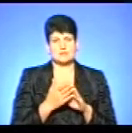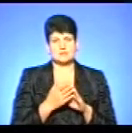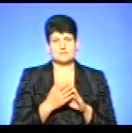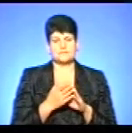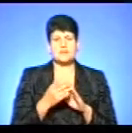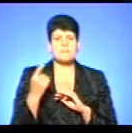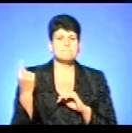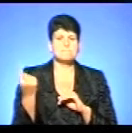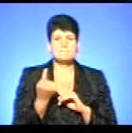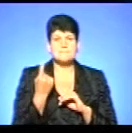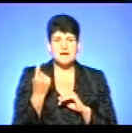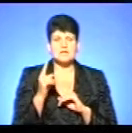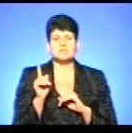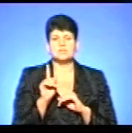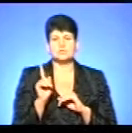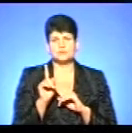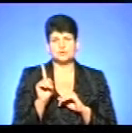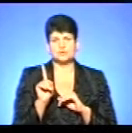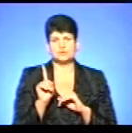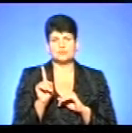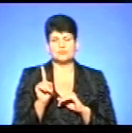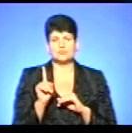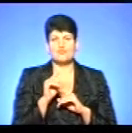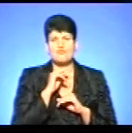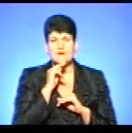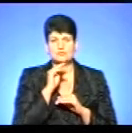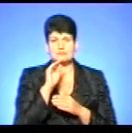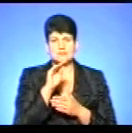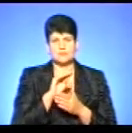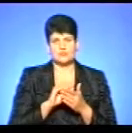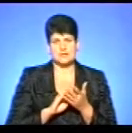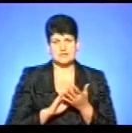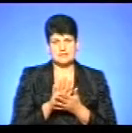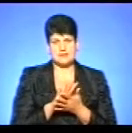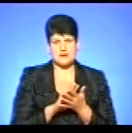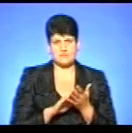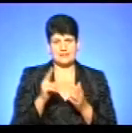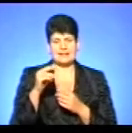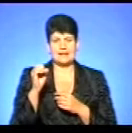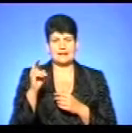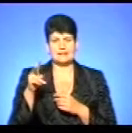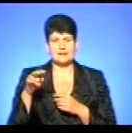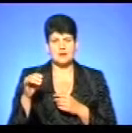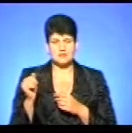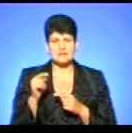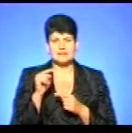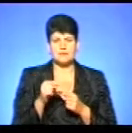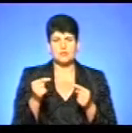Перше, що уважно заповнювати заявою декларацію. Там чітко прописані графи,